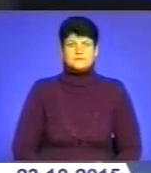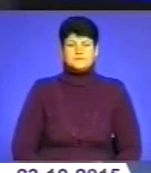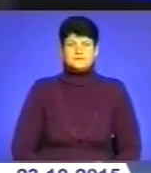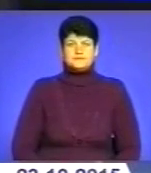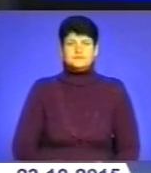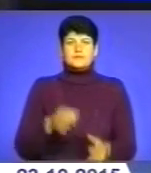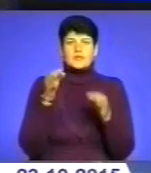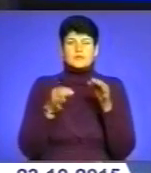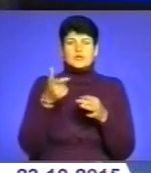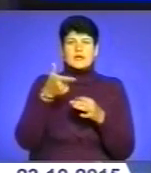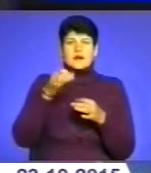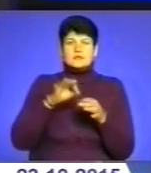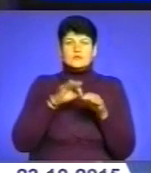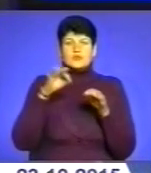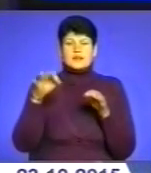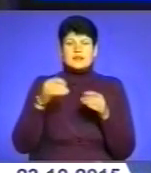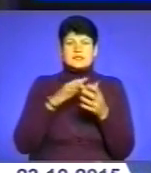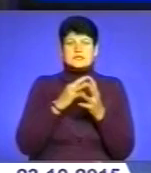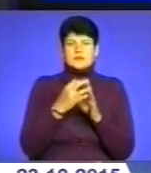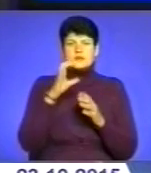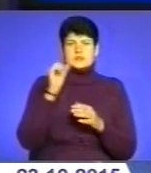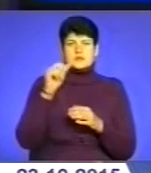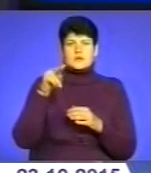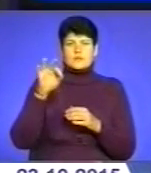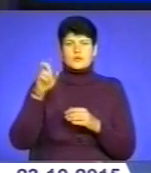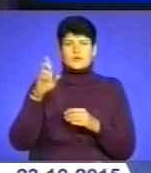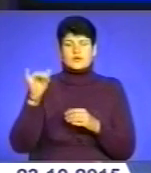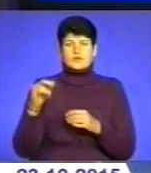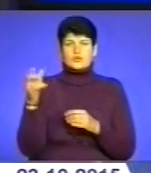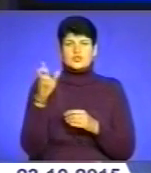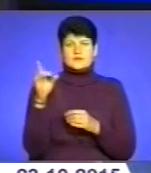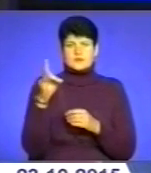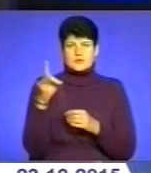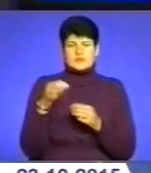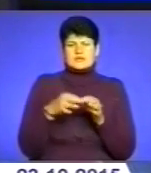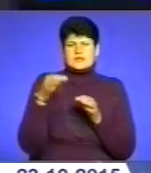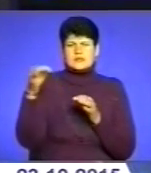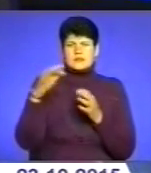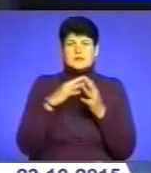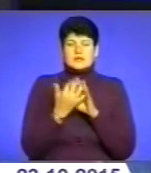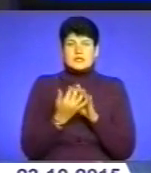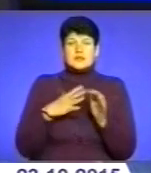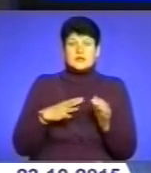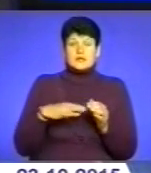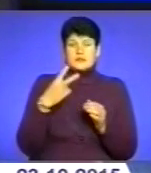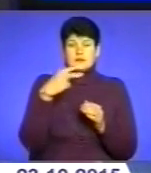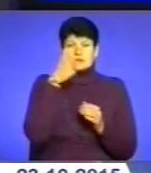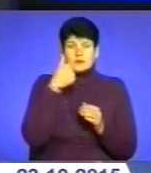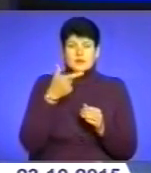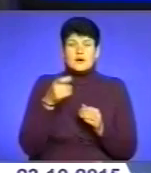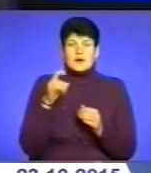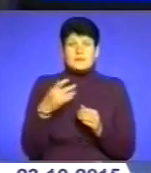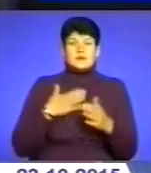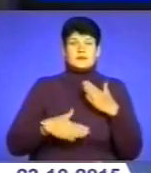Природний газ провели до села Сапогів, що у Борщівському районі. Це віддалене село. Жителі чекали газу до 20 років. А тепер радію,